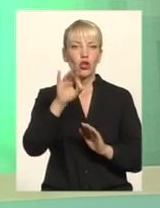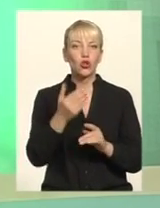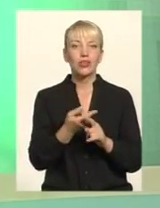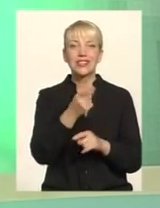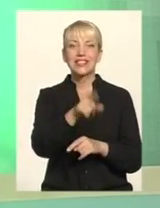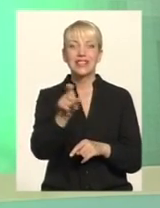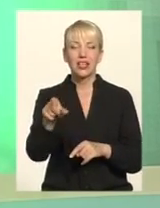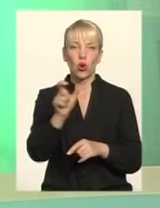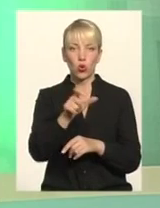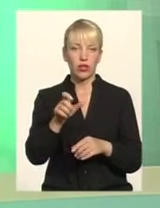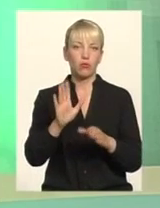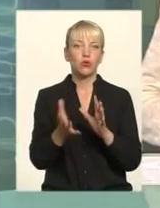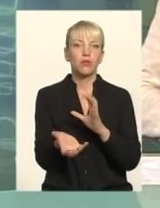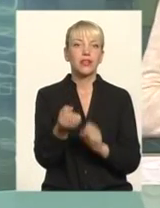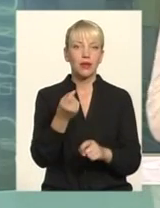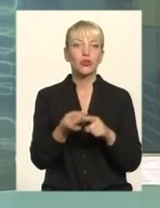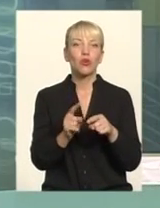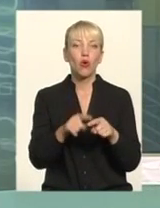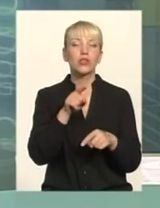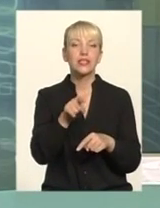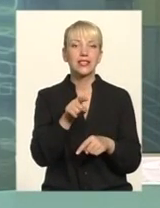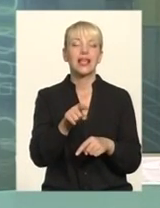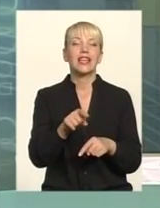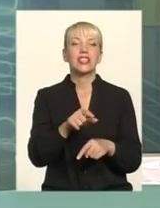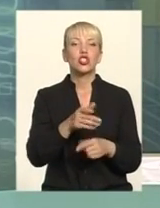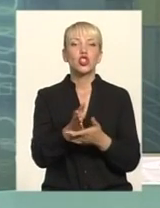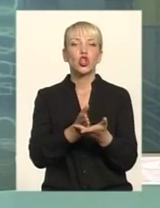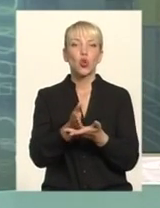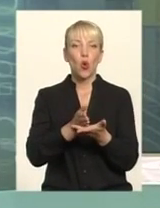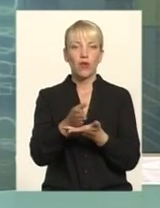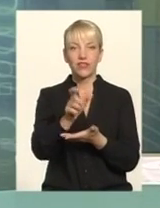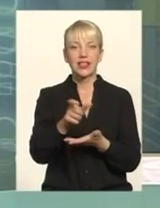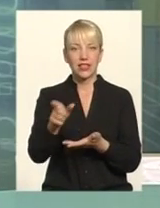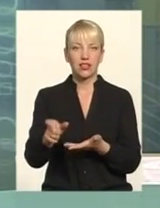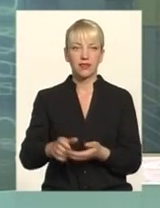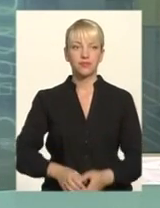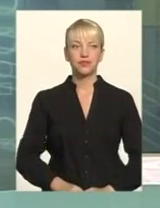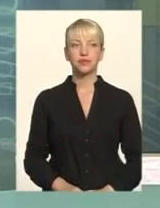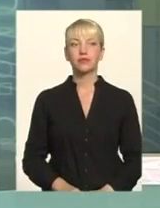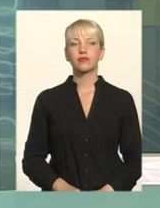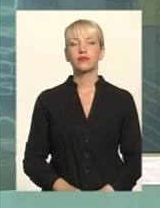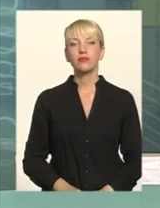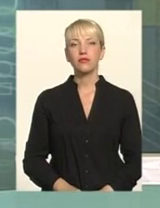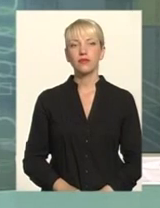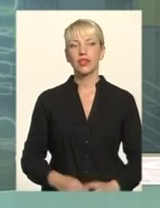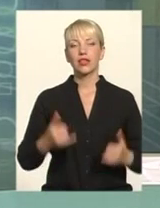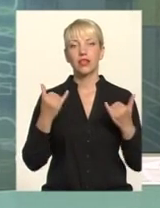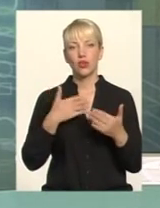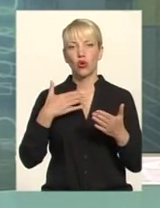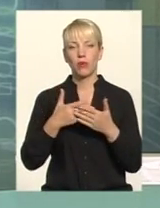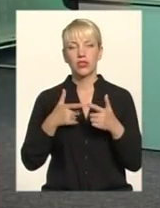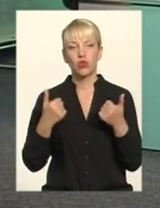страшно Нині чимало громадських організацій, з огляду на закон про вибори, активно